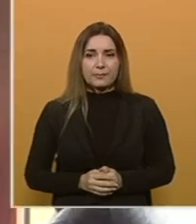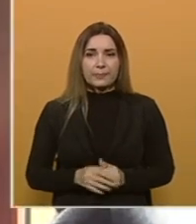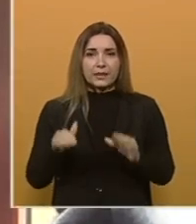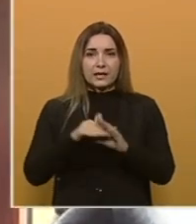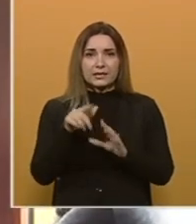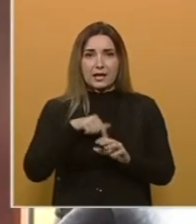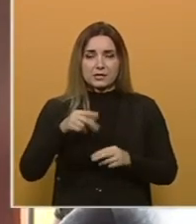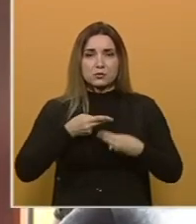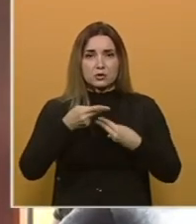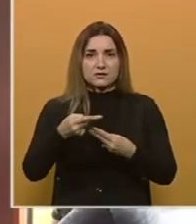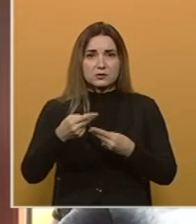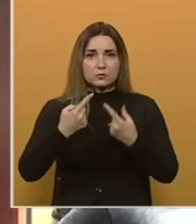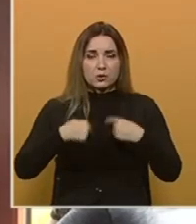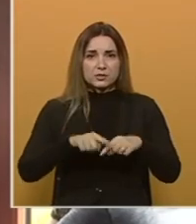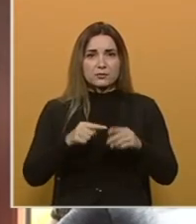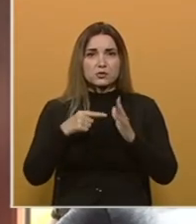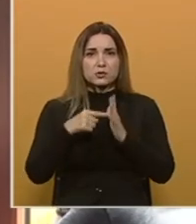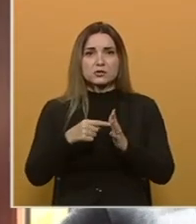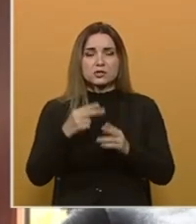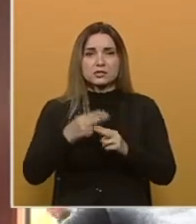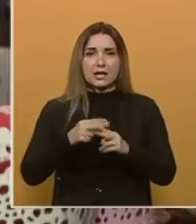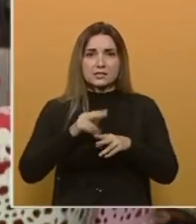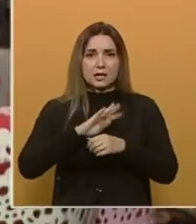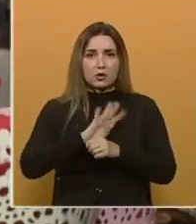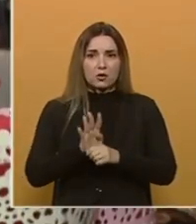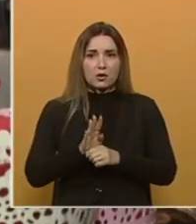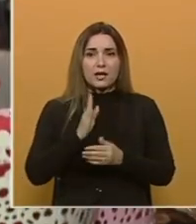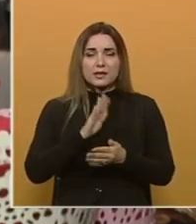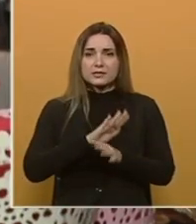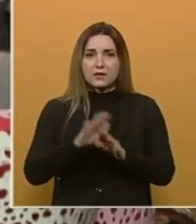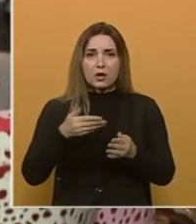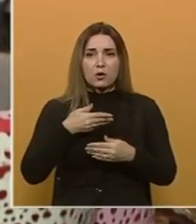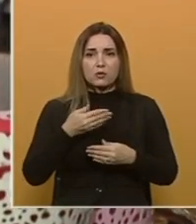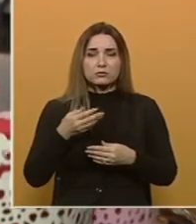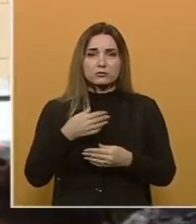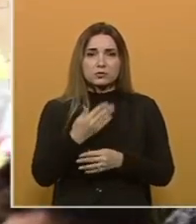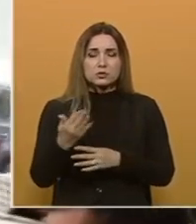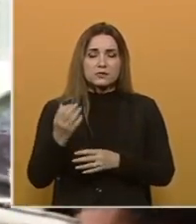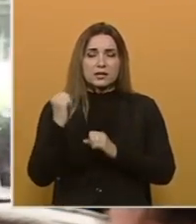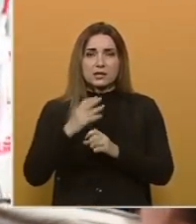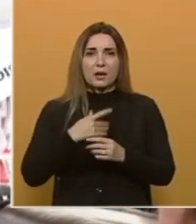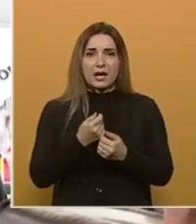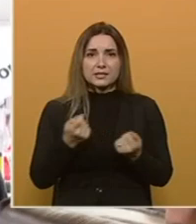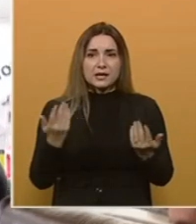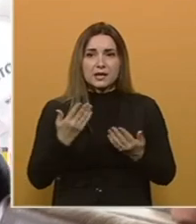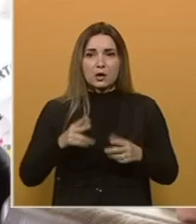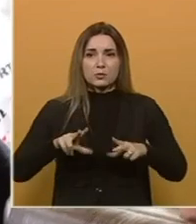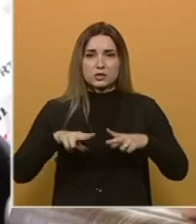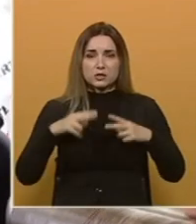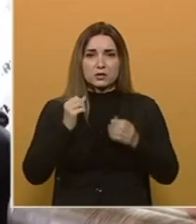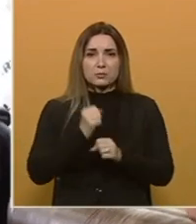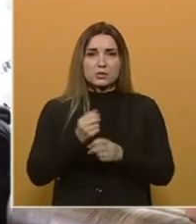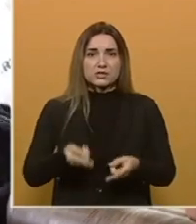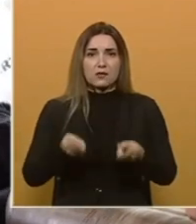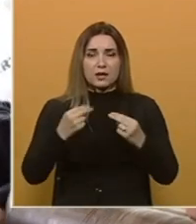Dijelatnici u ugostiteljstvu posebno su izloženi zarazi koronavirusom. Svako usluživanje sa sobom nosi rizik. Kako bi se život i posao vratili u